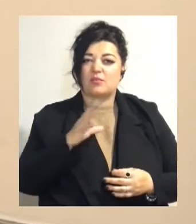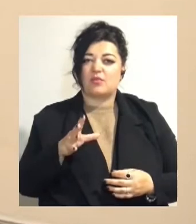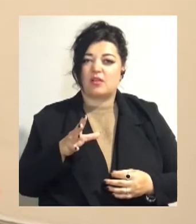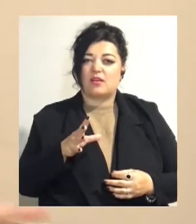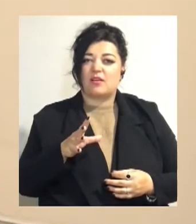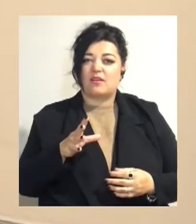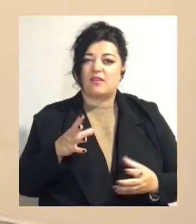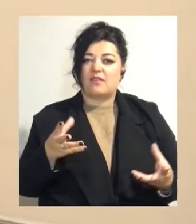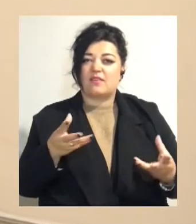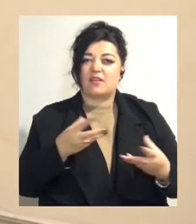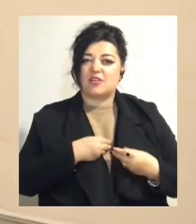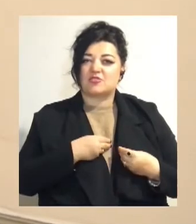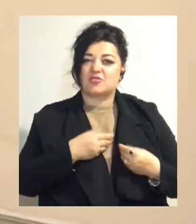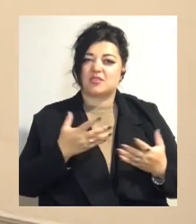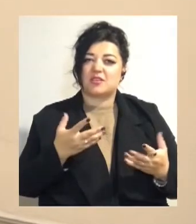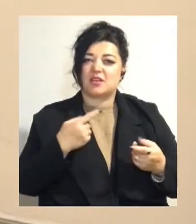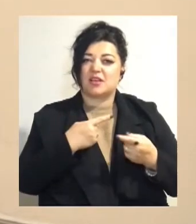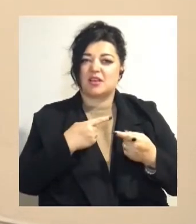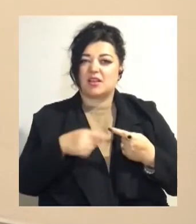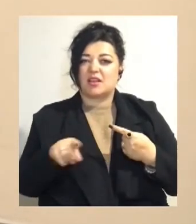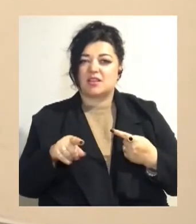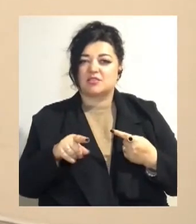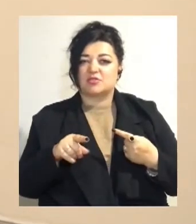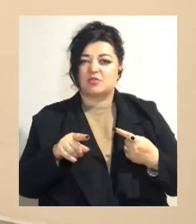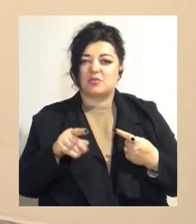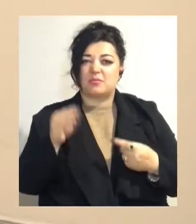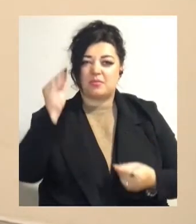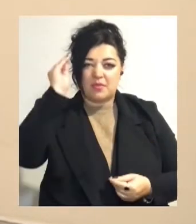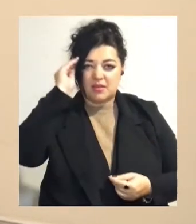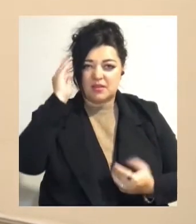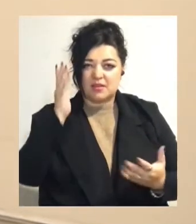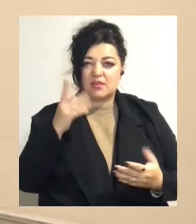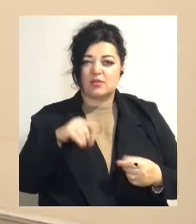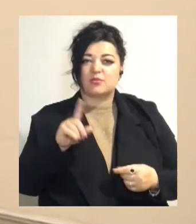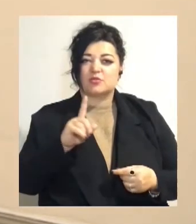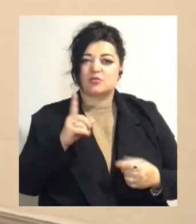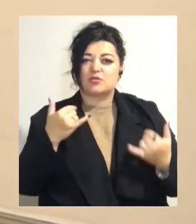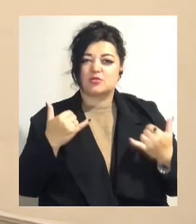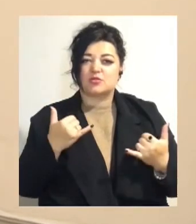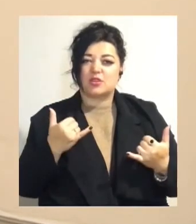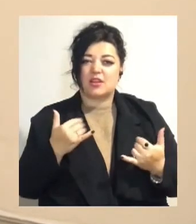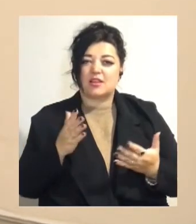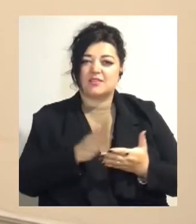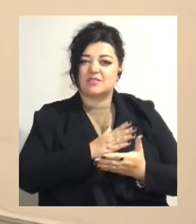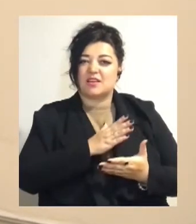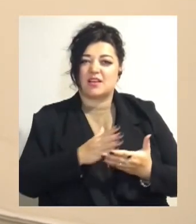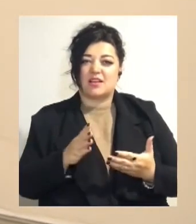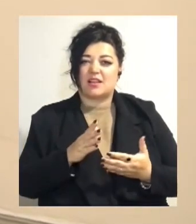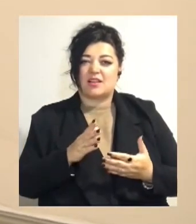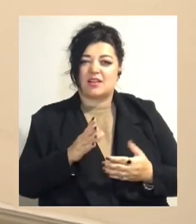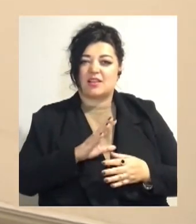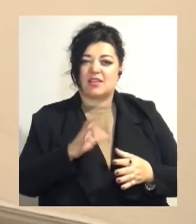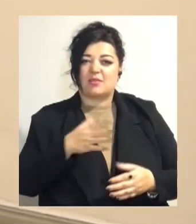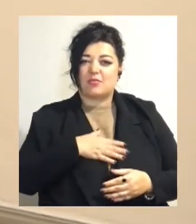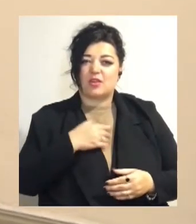Враження різноманітні, тому що сучасне мистецтво, як мені здається, взагалі не моє. Я його не зовсім